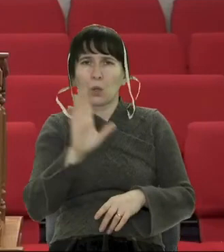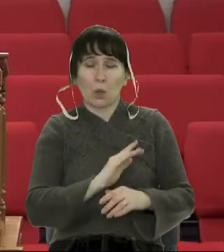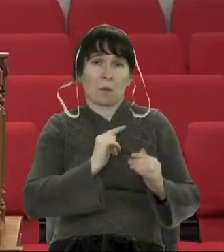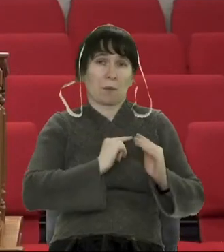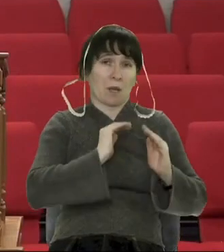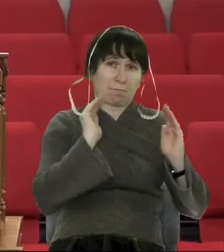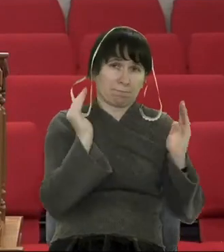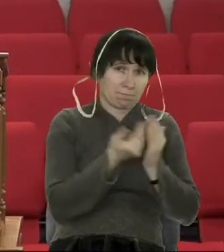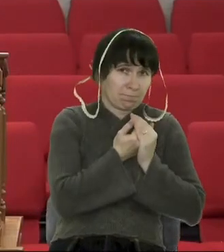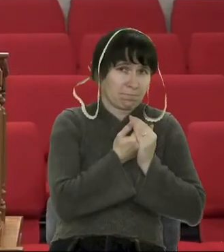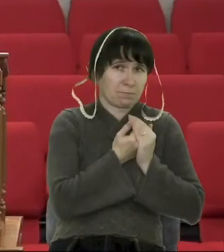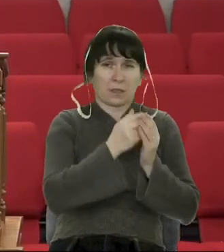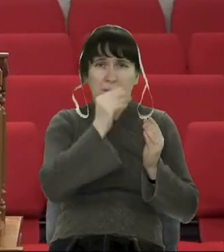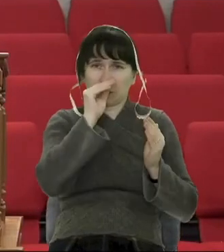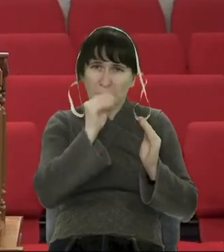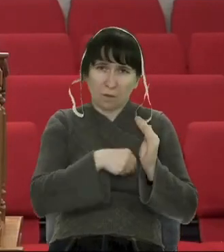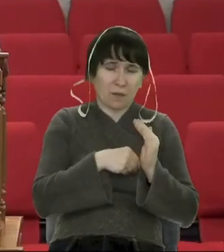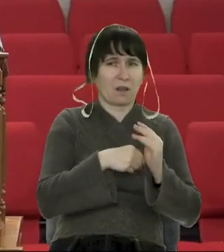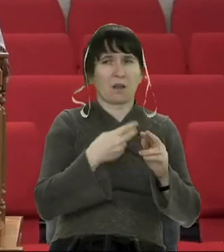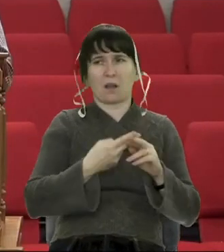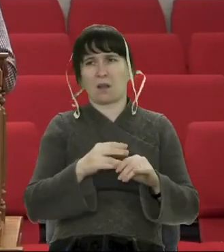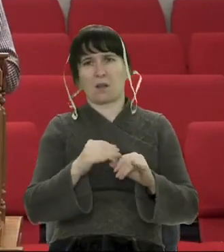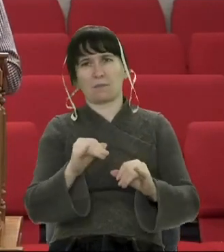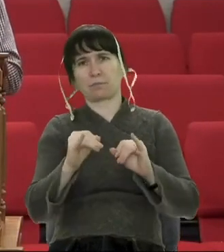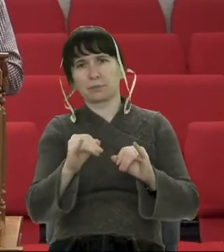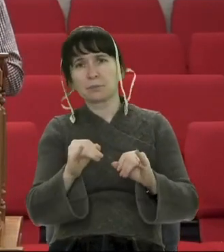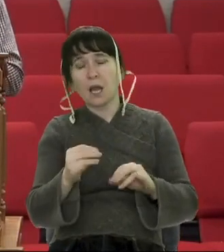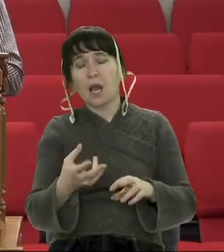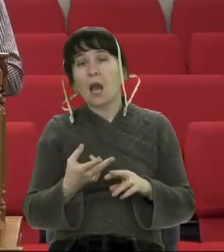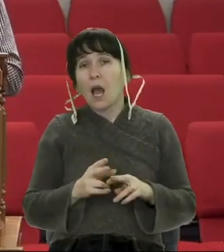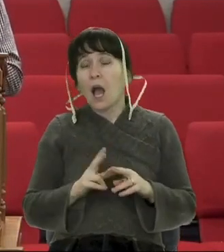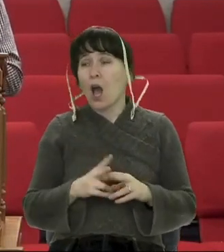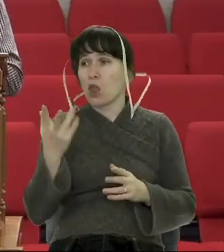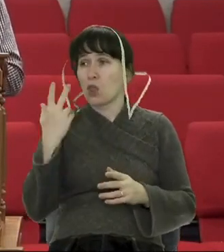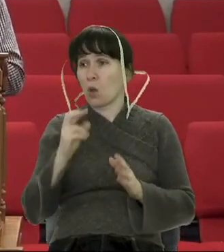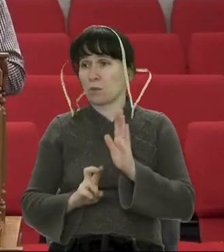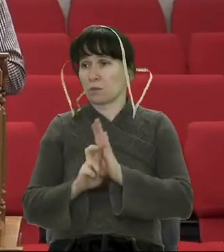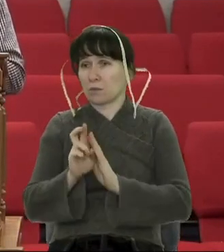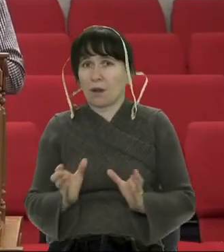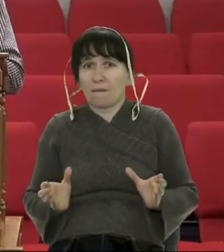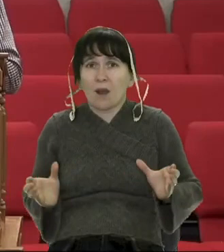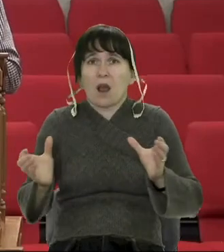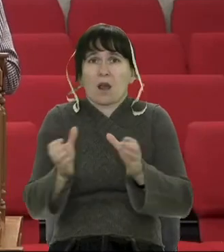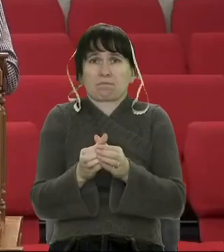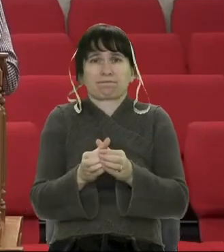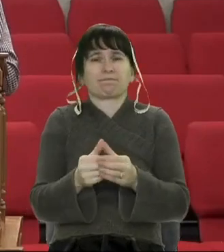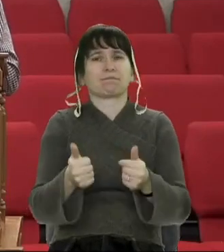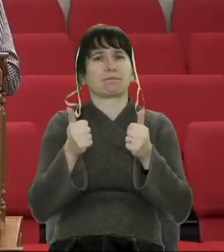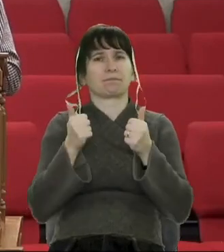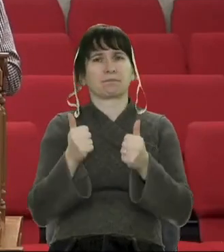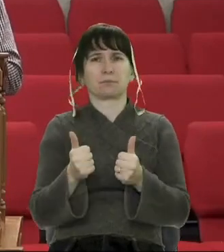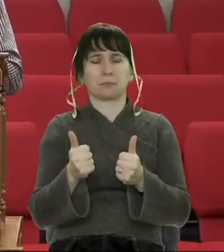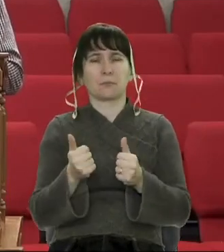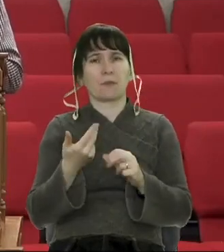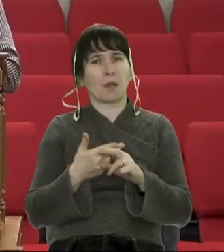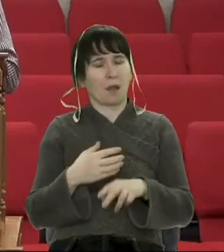церкві – це є важлива дуже річ. І ми живемо в час